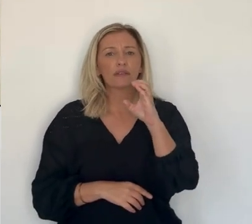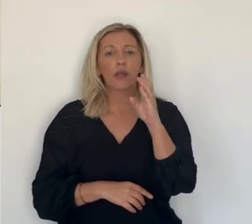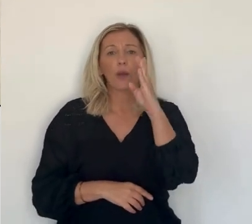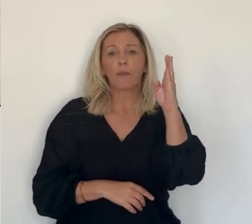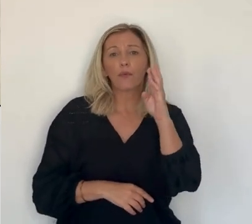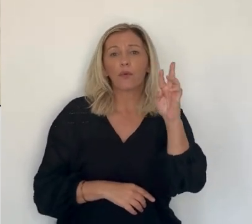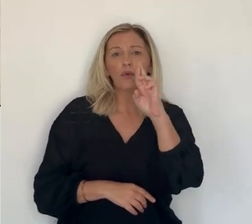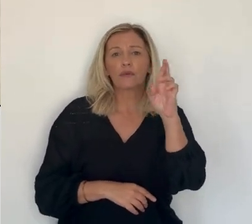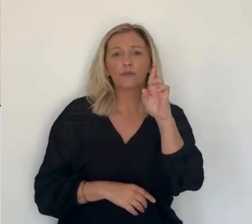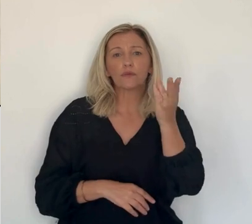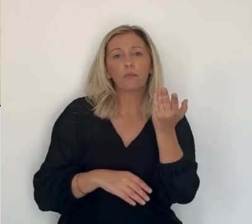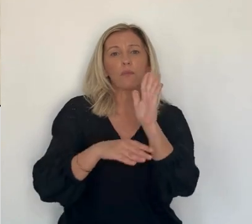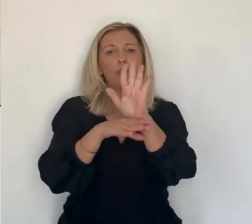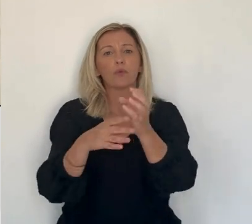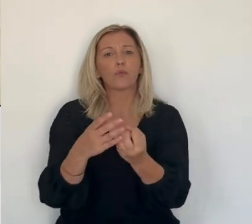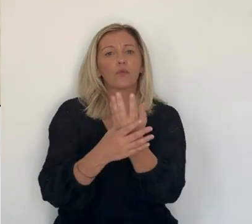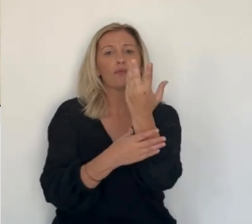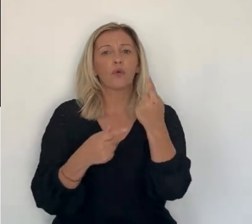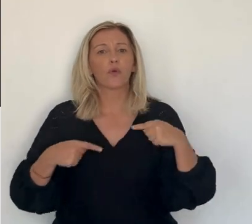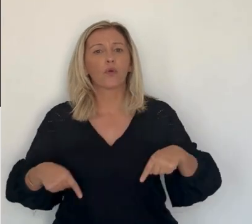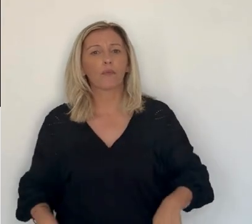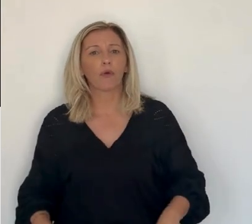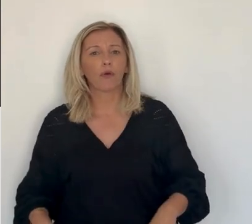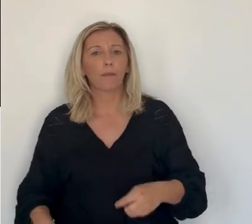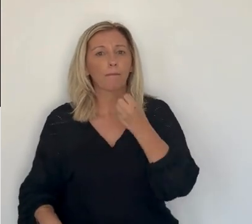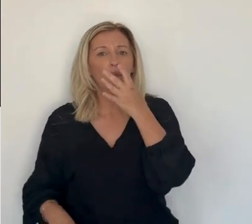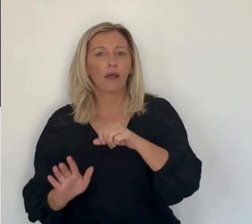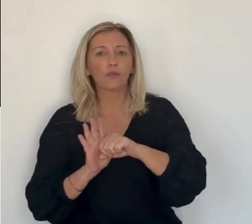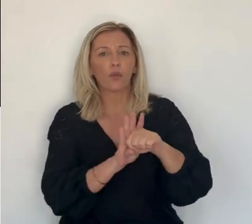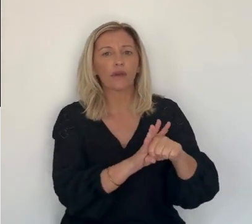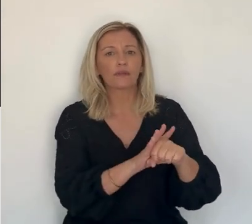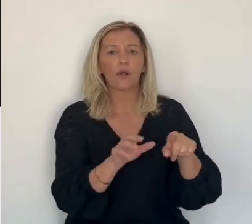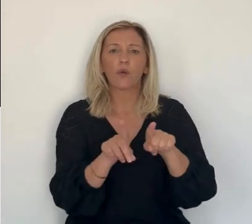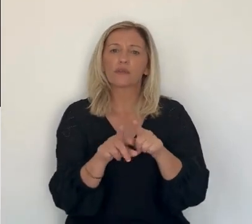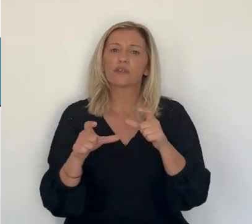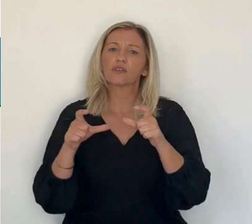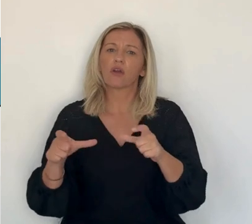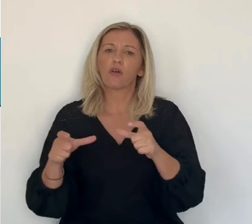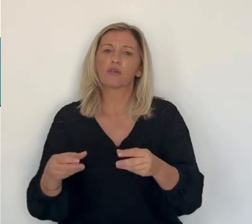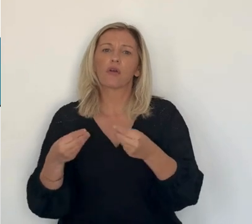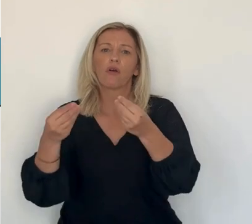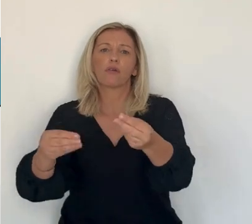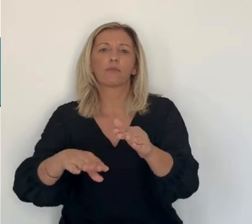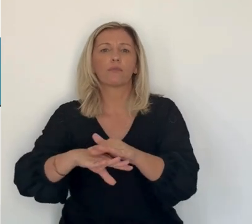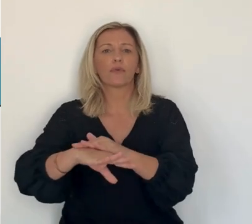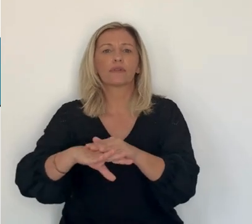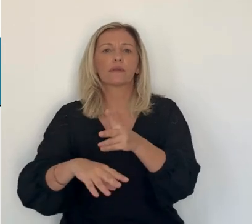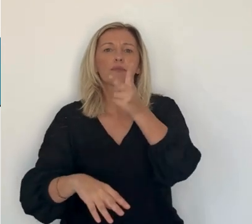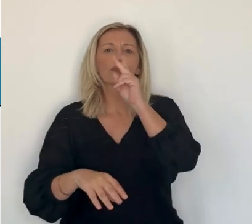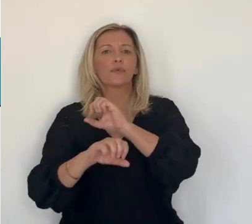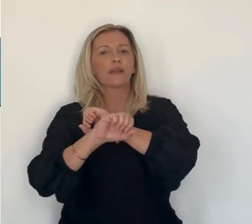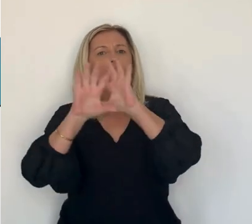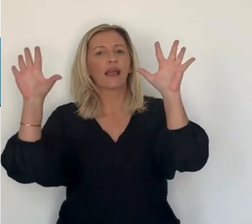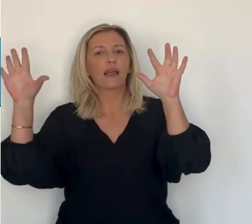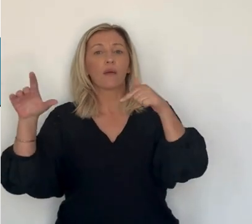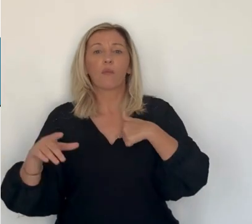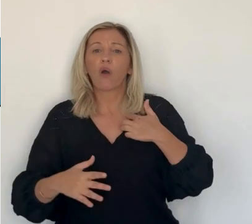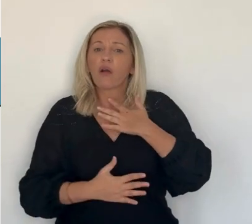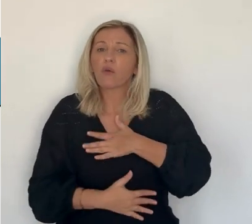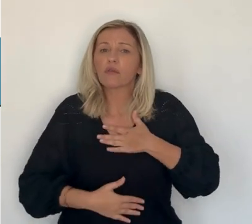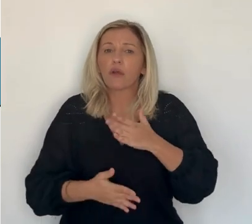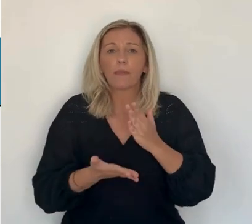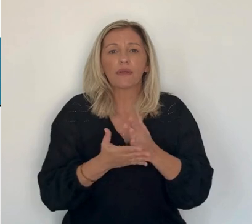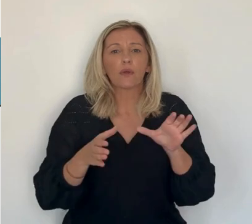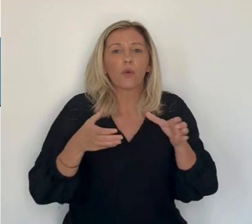de clarifier la ligne politique selon le député LR, François-Xavier Tchécoule. D'abord une certaine satisfaction parce que c'est le